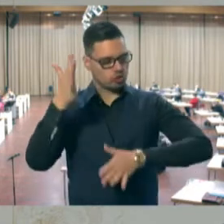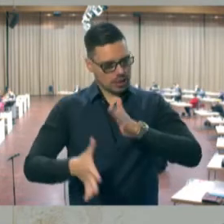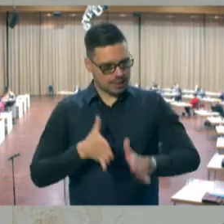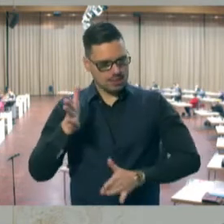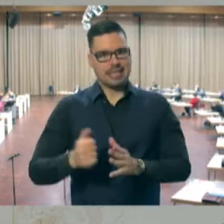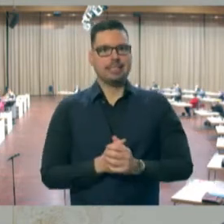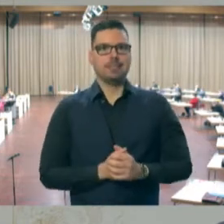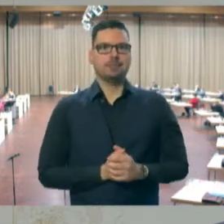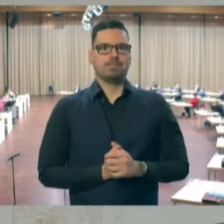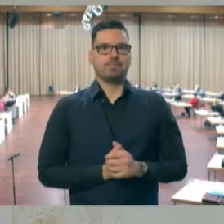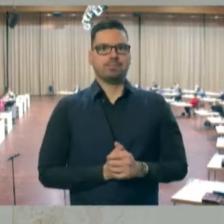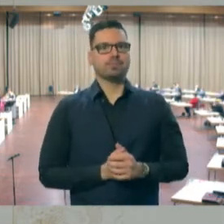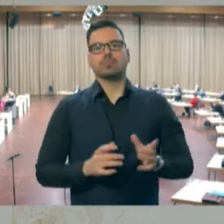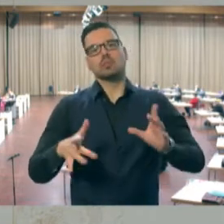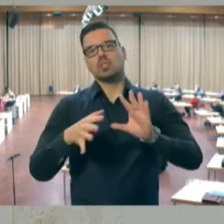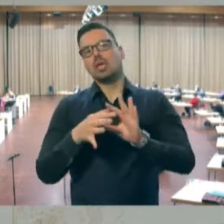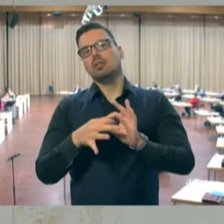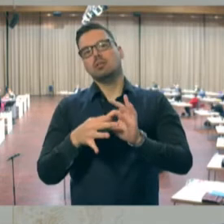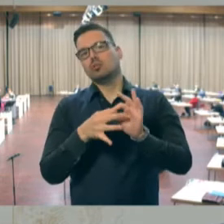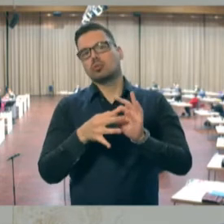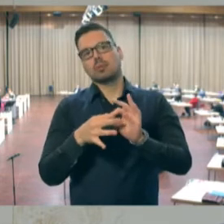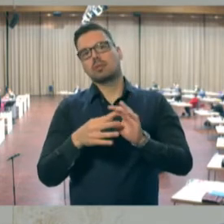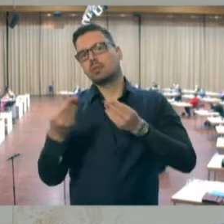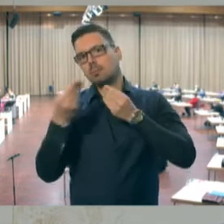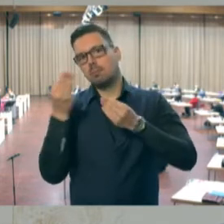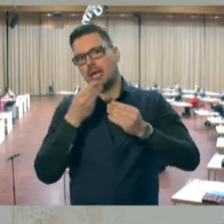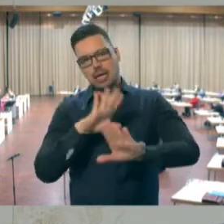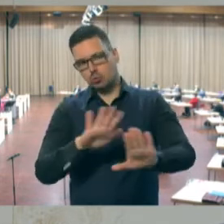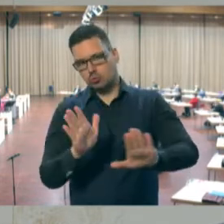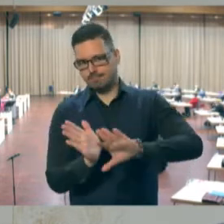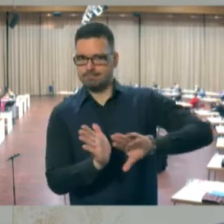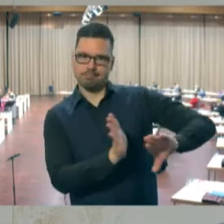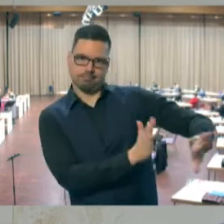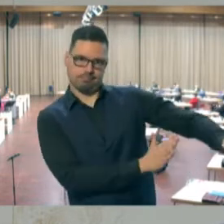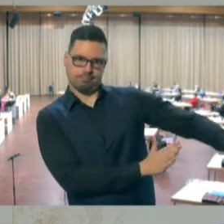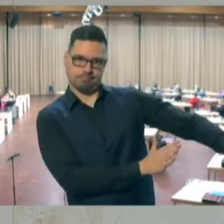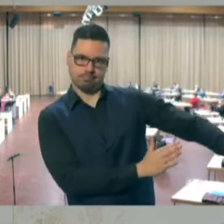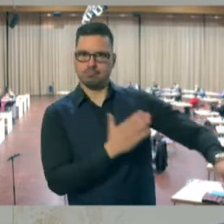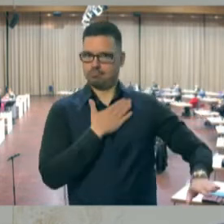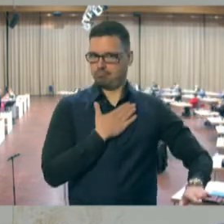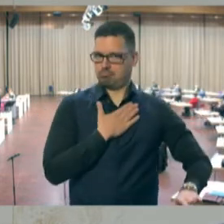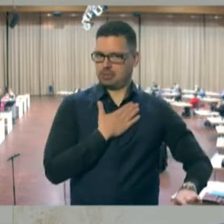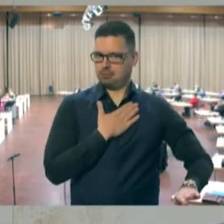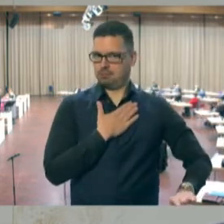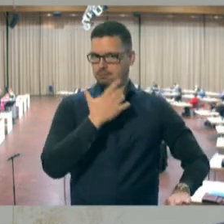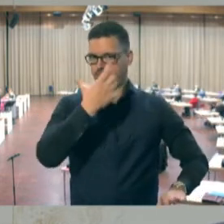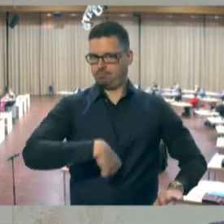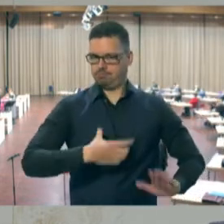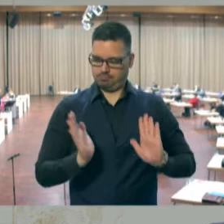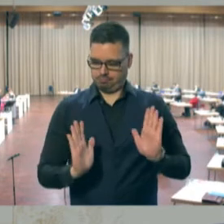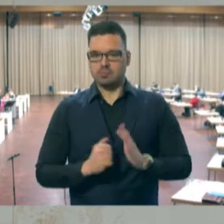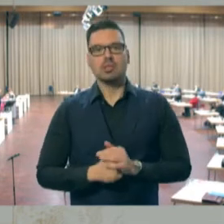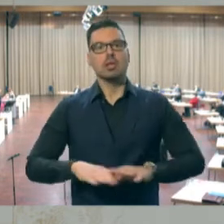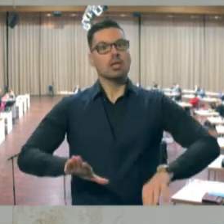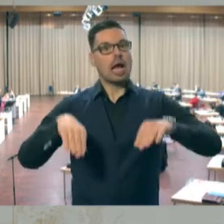die nichts mit dem eigentlichen Beratungsgegenstand zu tun haben. Ich sprach zu